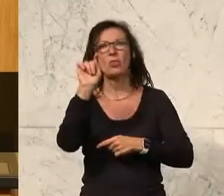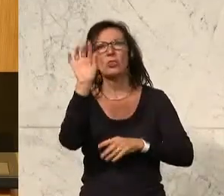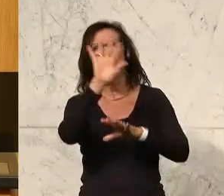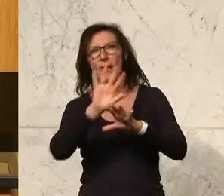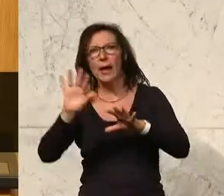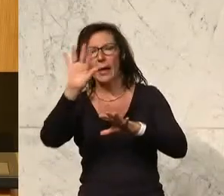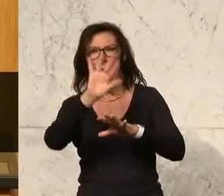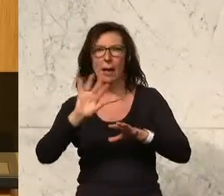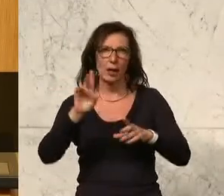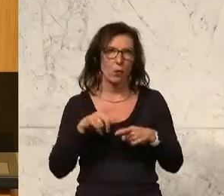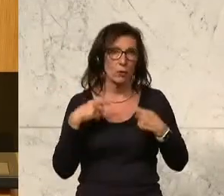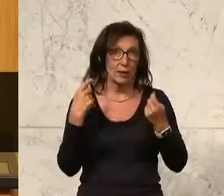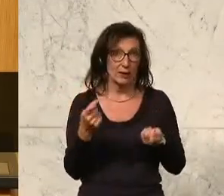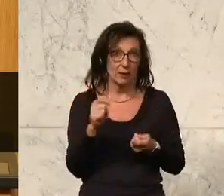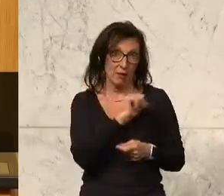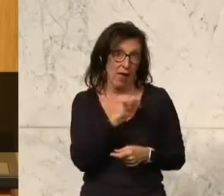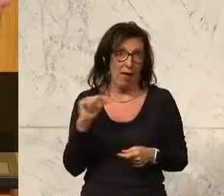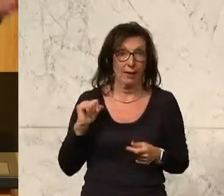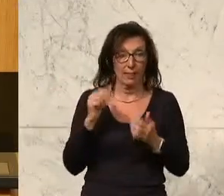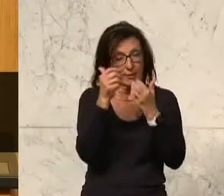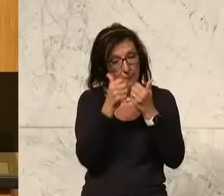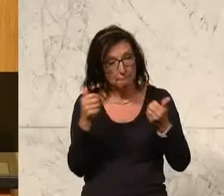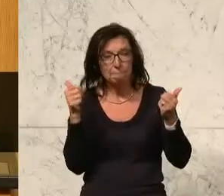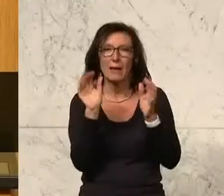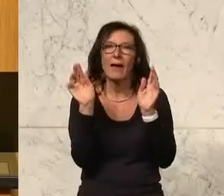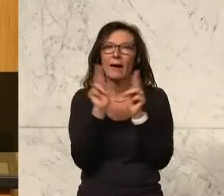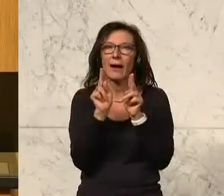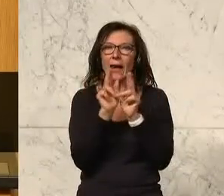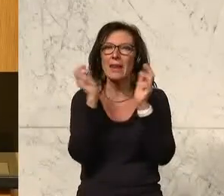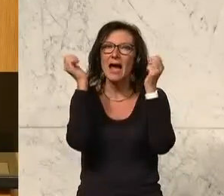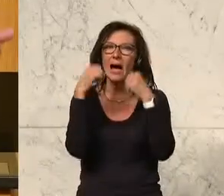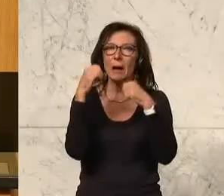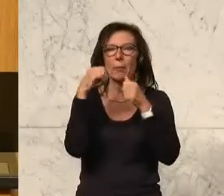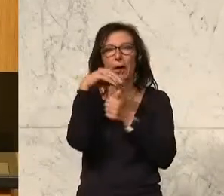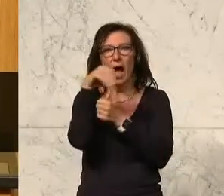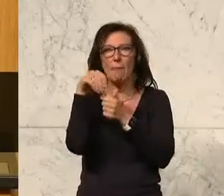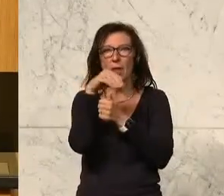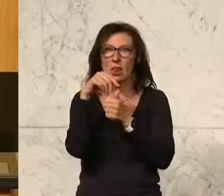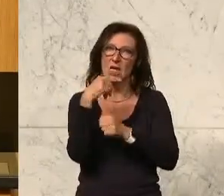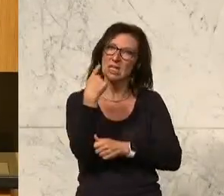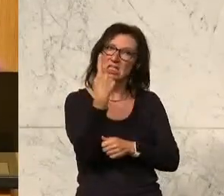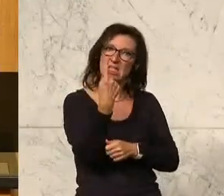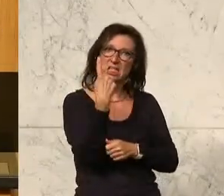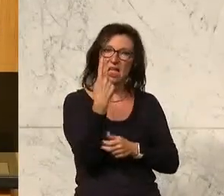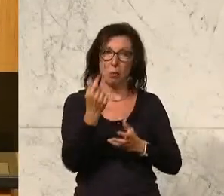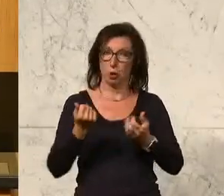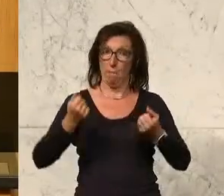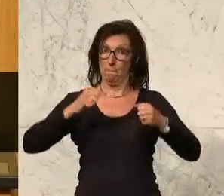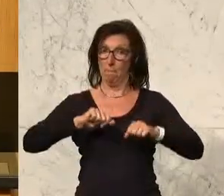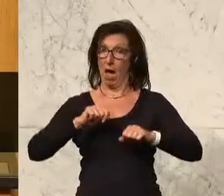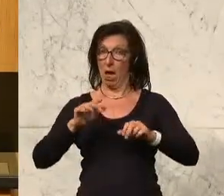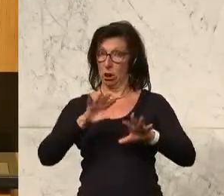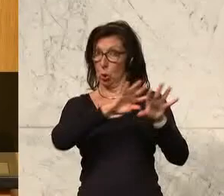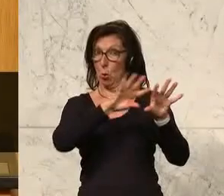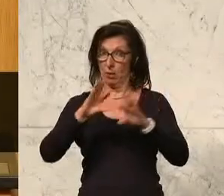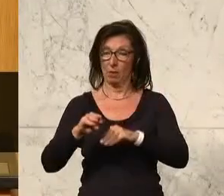hat sich eine eigene armenische Mini-Republik selbst sozusagen an die Macht gehievt und hat eigentlich seit